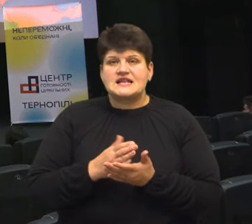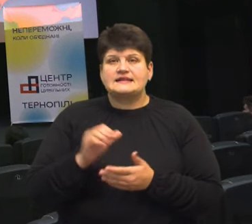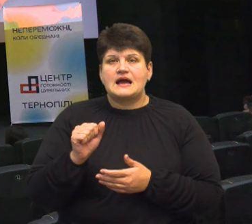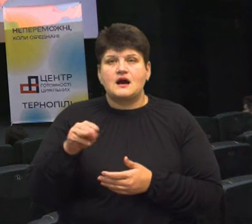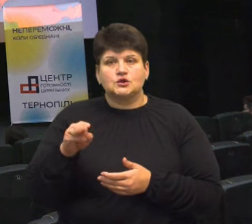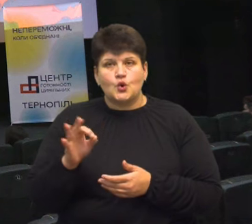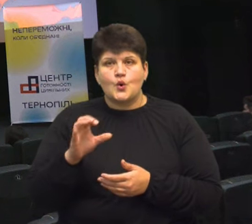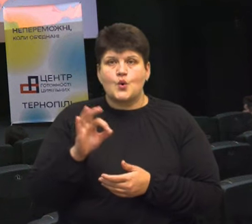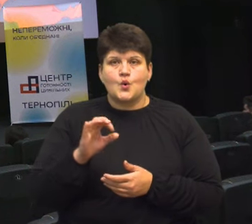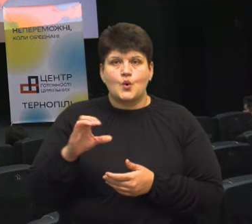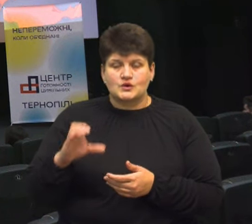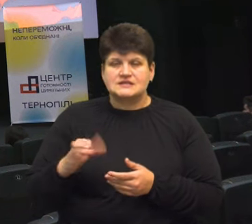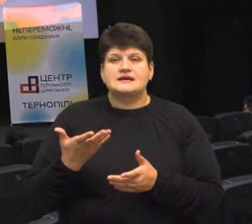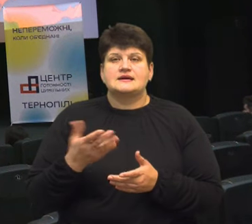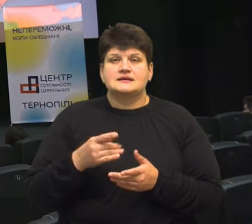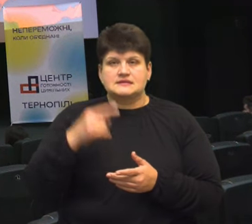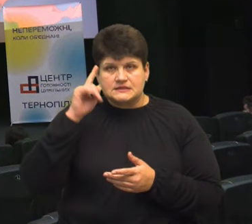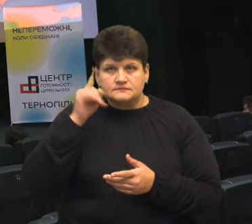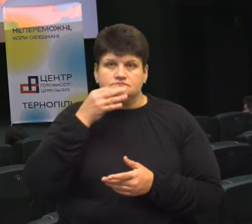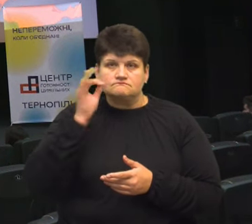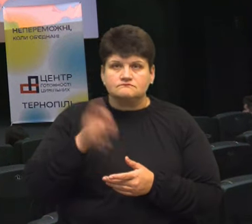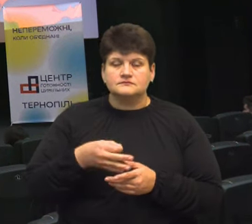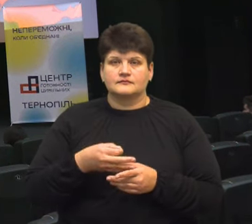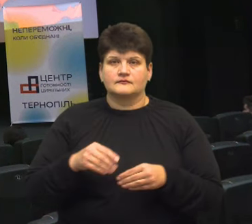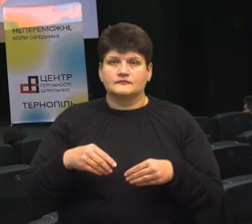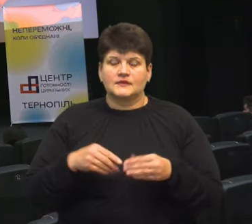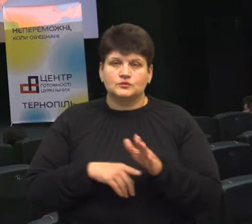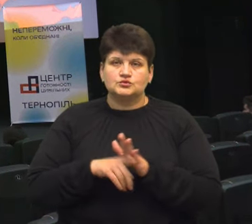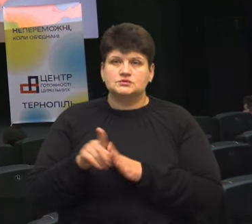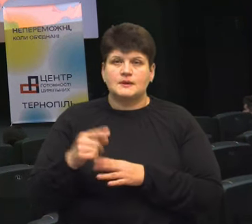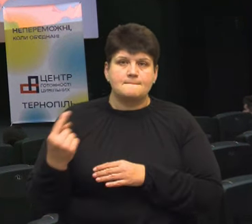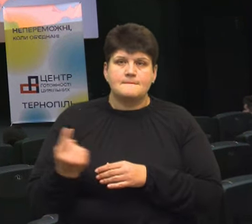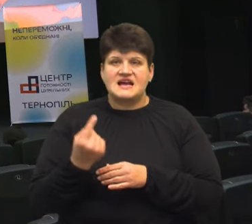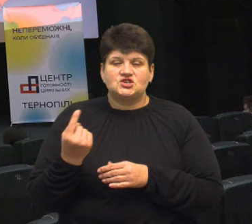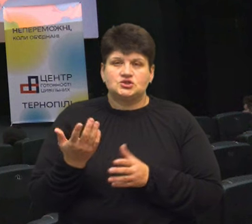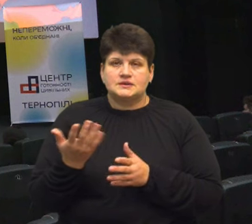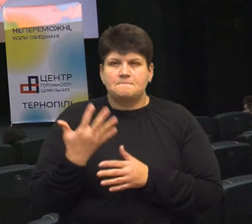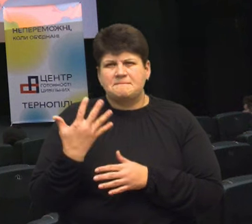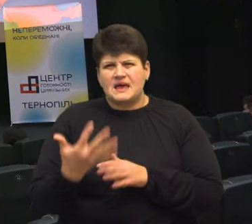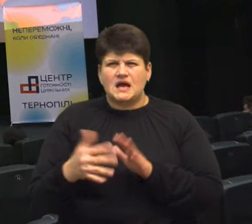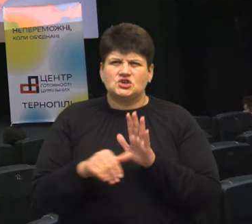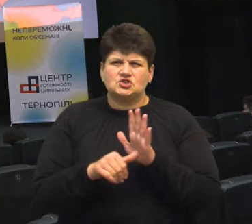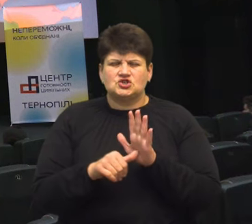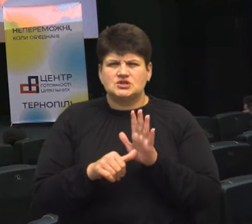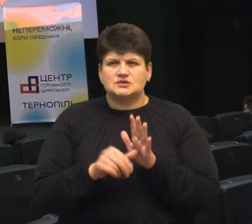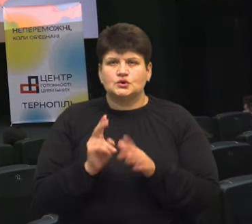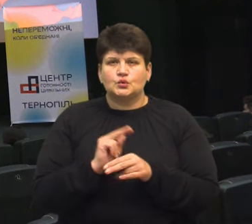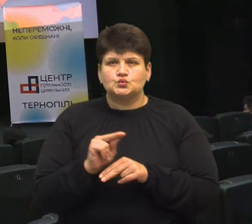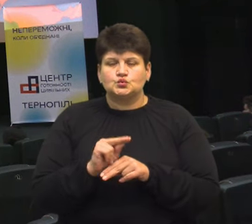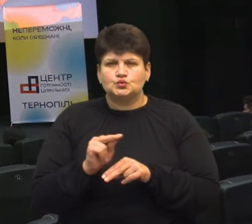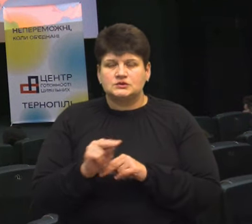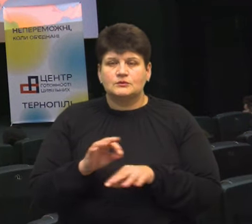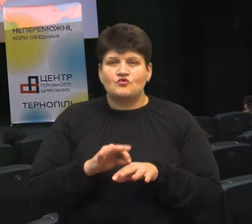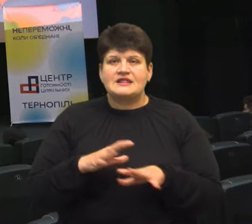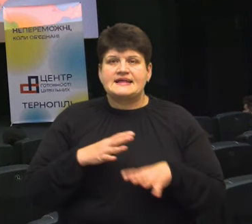відповідним досвідом та знаннями. І запустили, мені здається, перших 5-6 курсів, по яких ми проводили